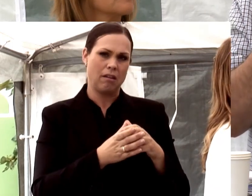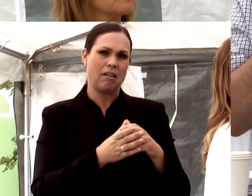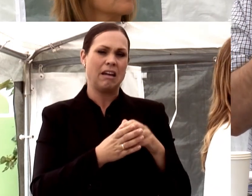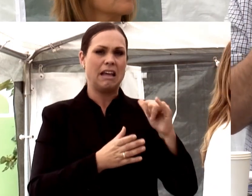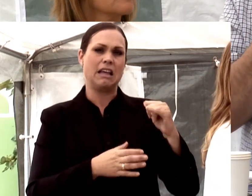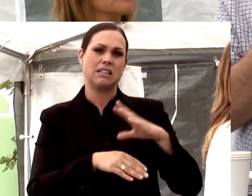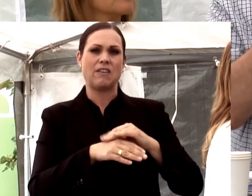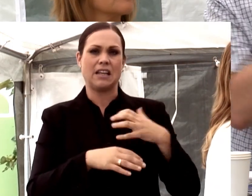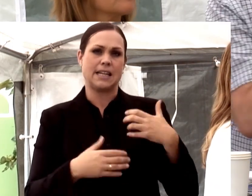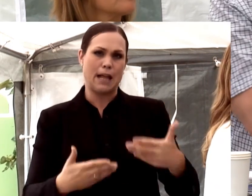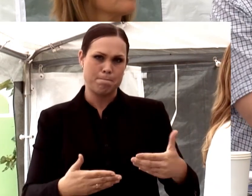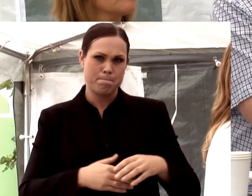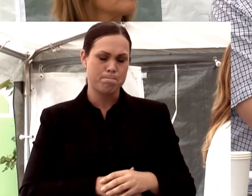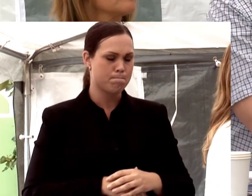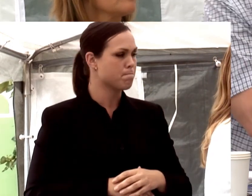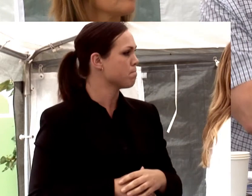Sveriges riksdag.